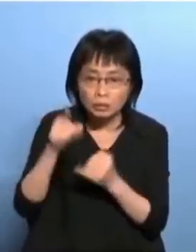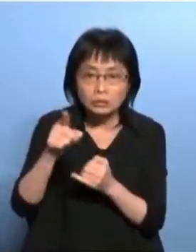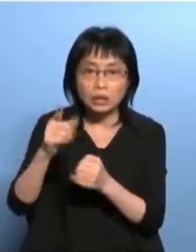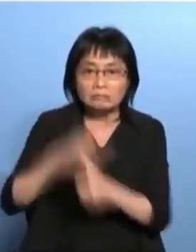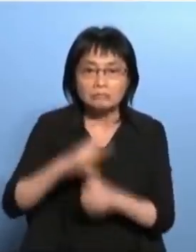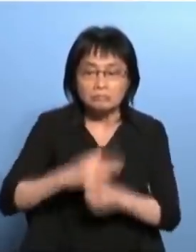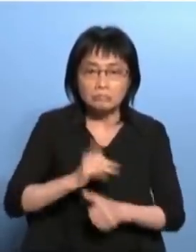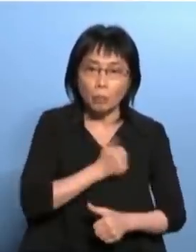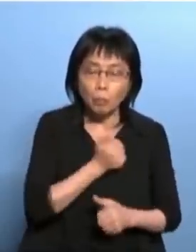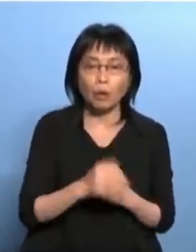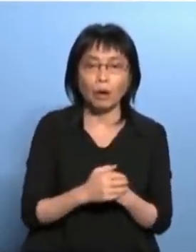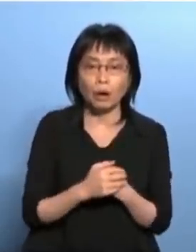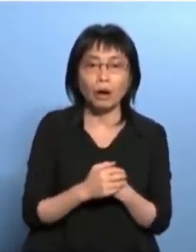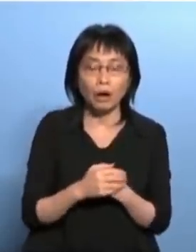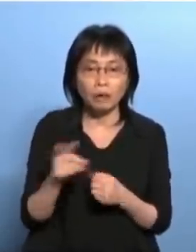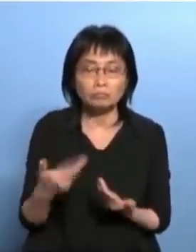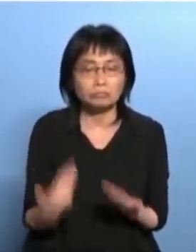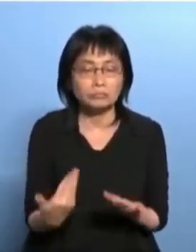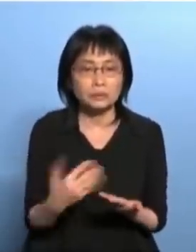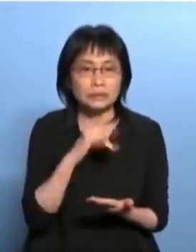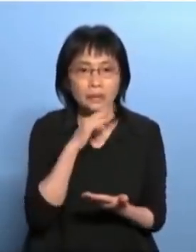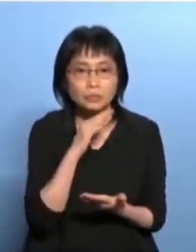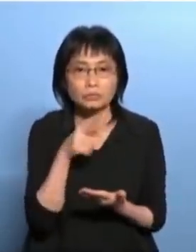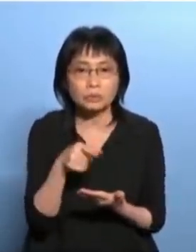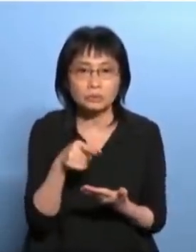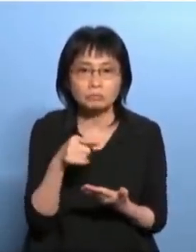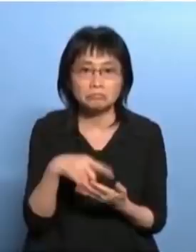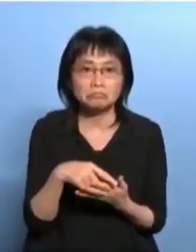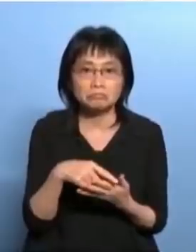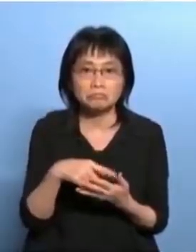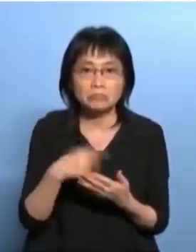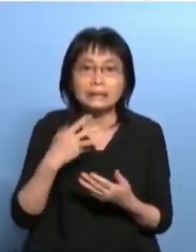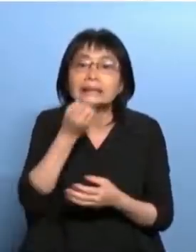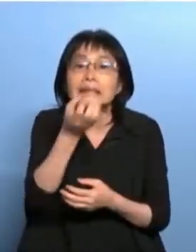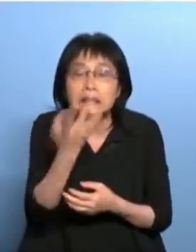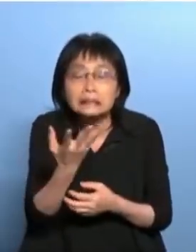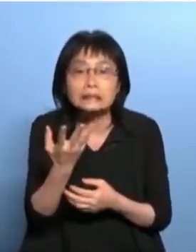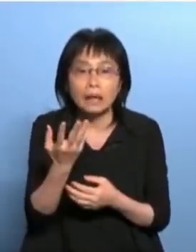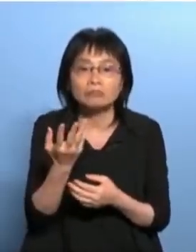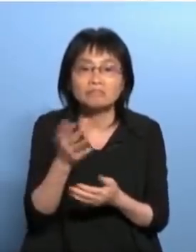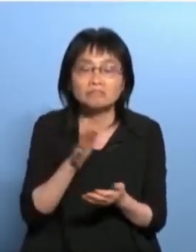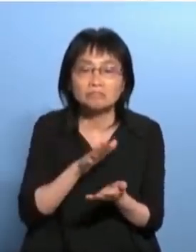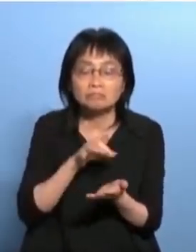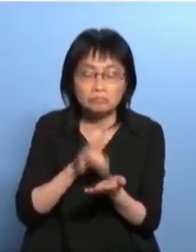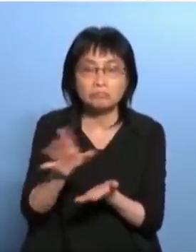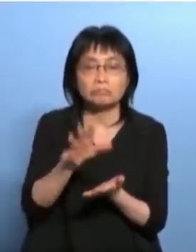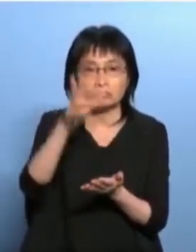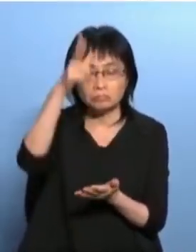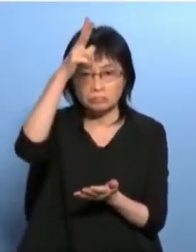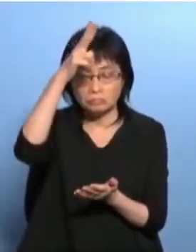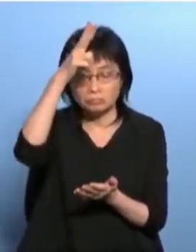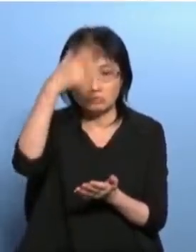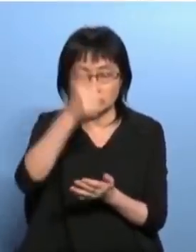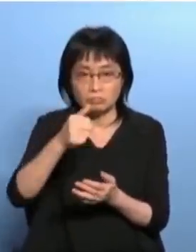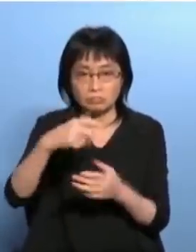那些人工的因为它用来打压老师又废了这个林郑的林郑是一起去做个政治